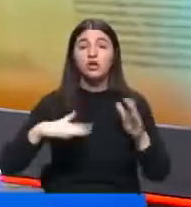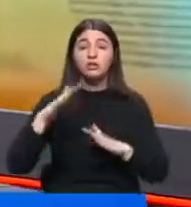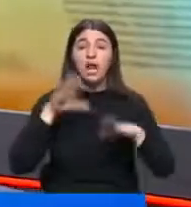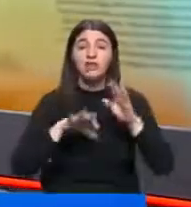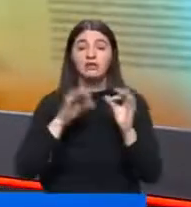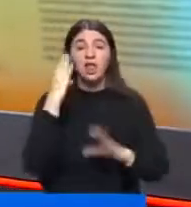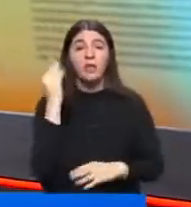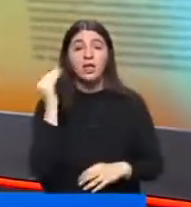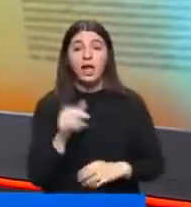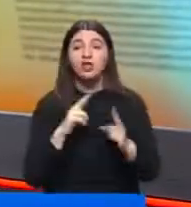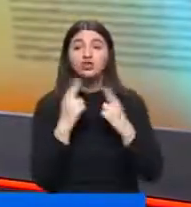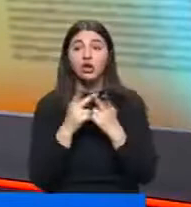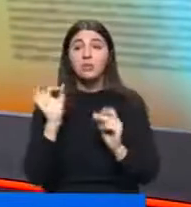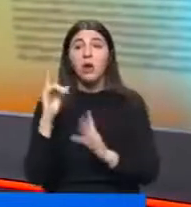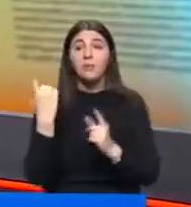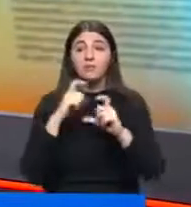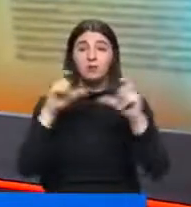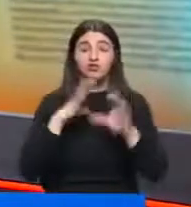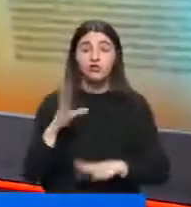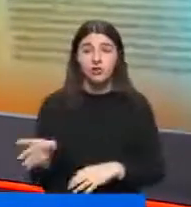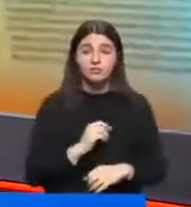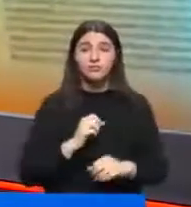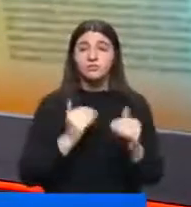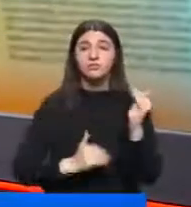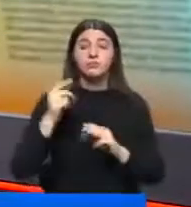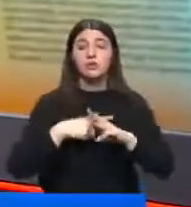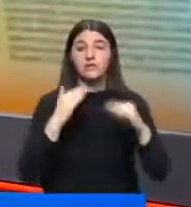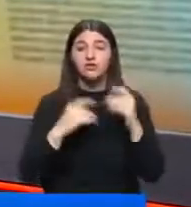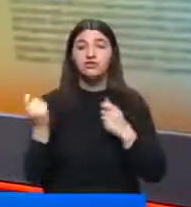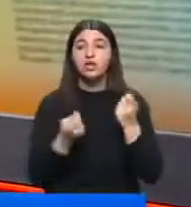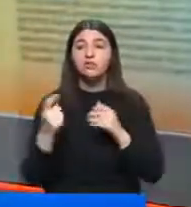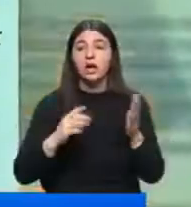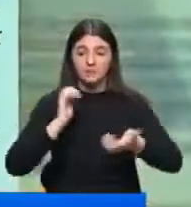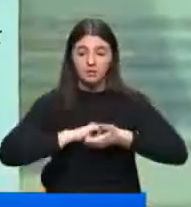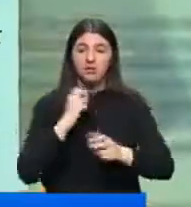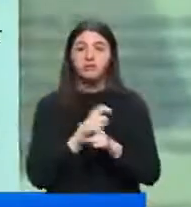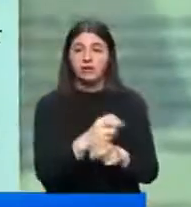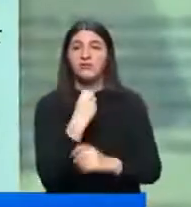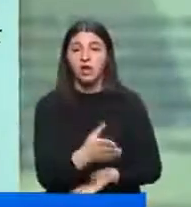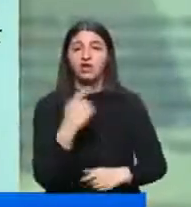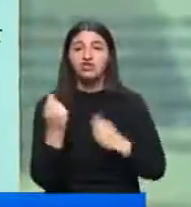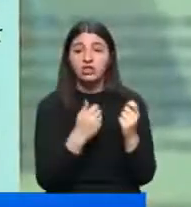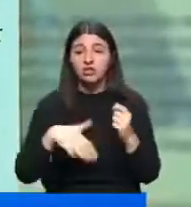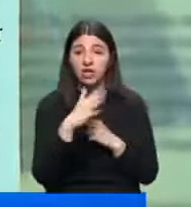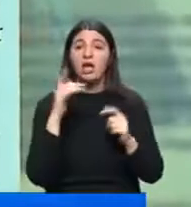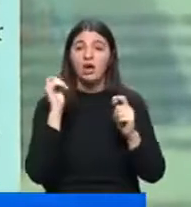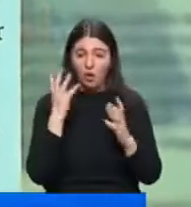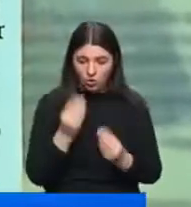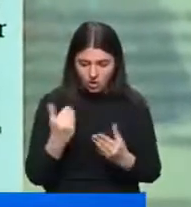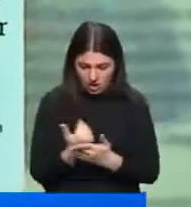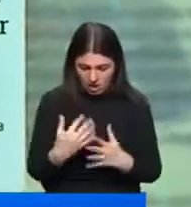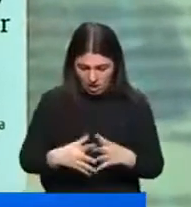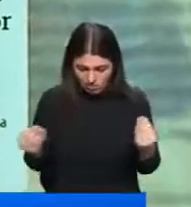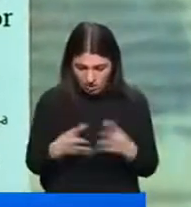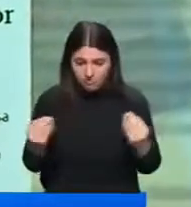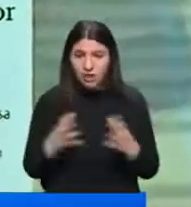adaletsizlik anlamına gelir. Dünyada bugün böyle bir manşet var. Artan enflasyon çalışma barışını tehdit ediyor. Çalışanlar uğradıkları gelir